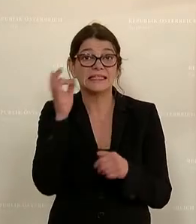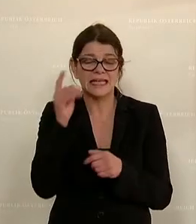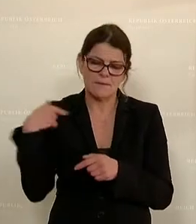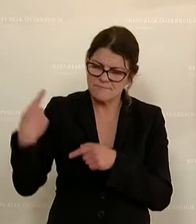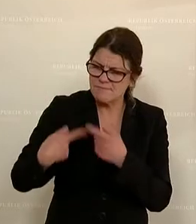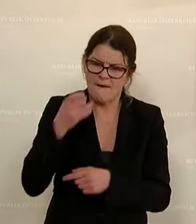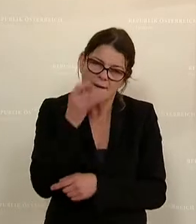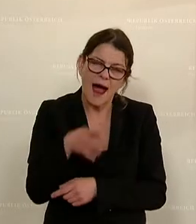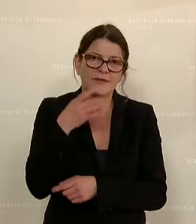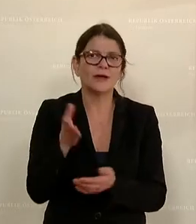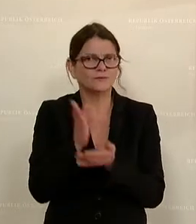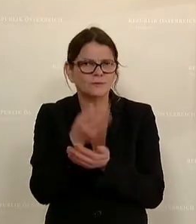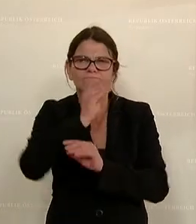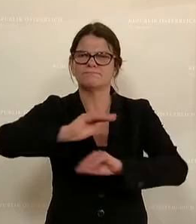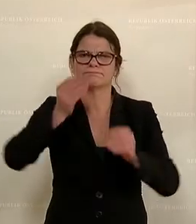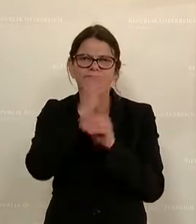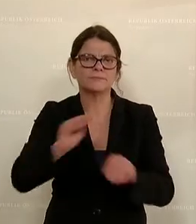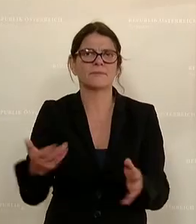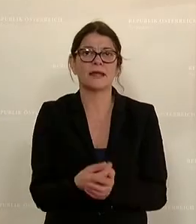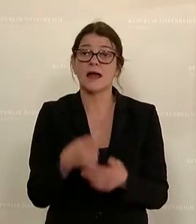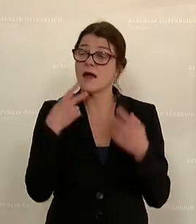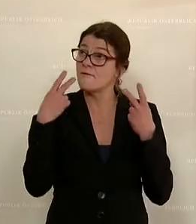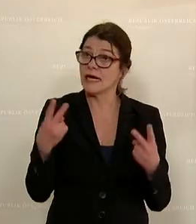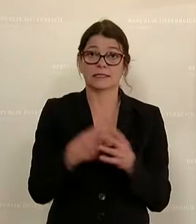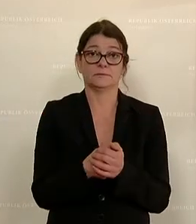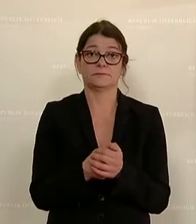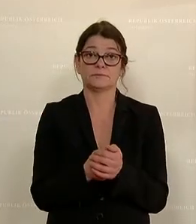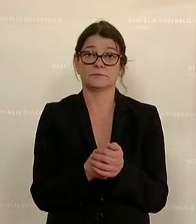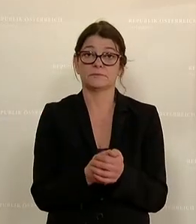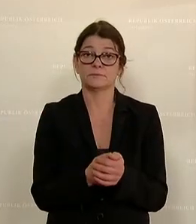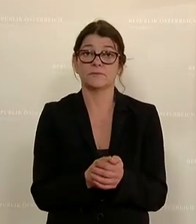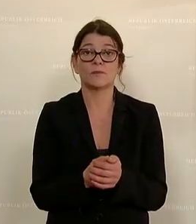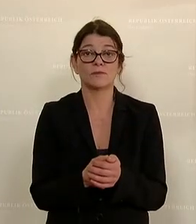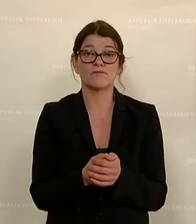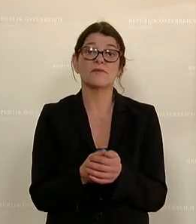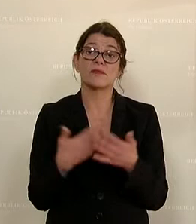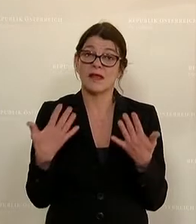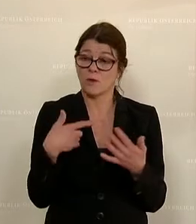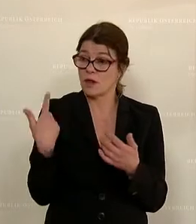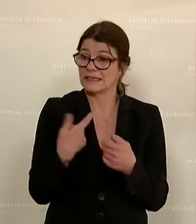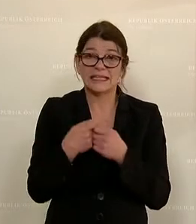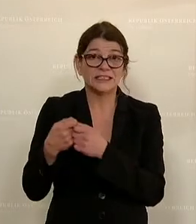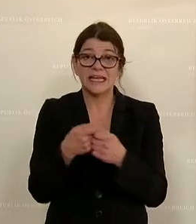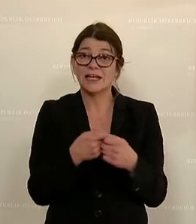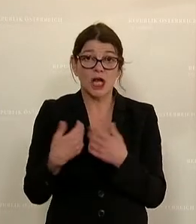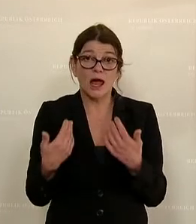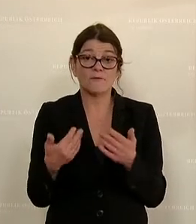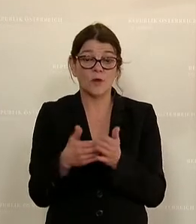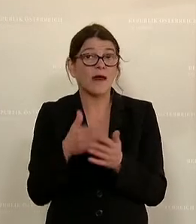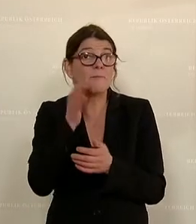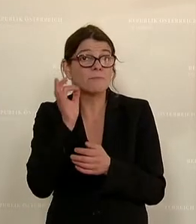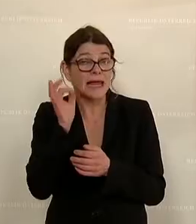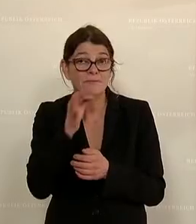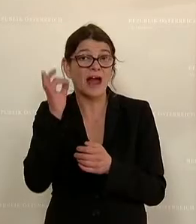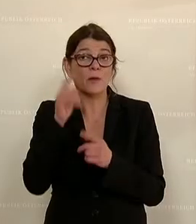jeden Tag, wie sehr es in unserer Gesellschaft notwendig ist, Mädchen und